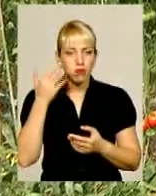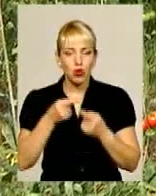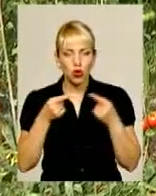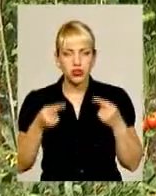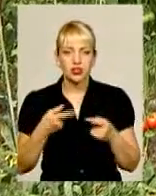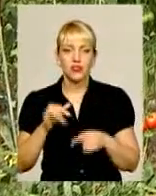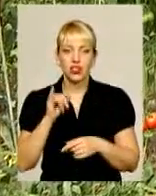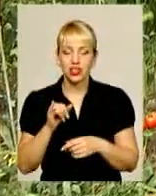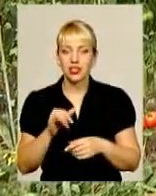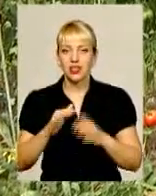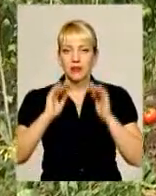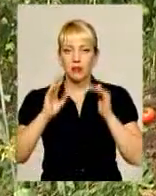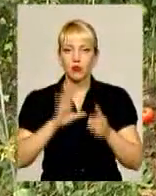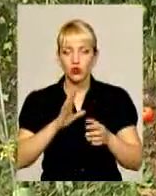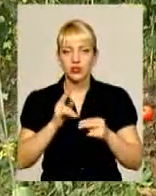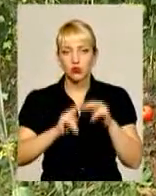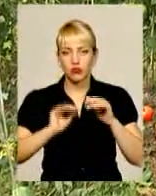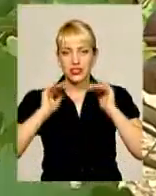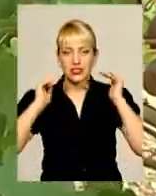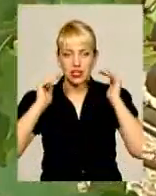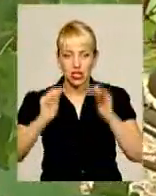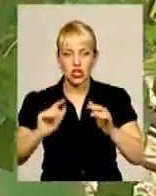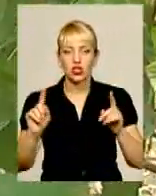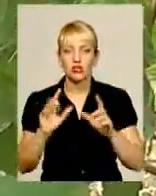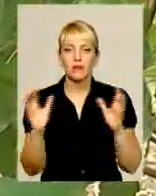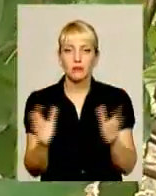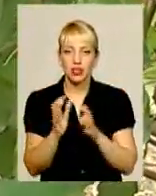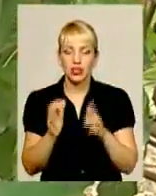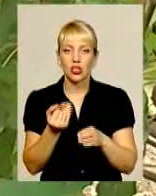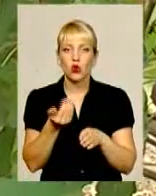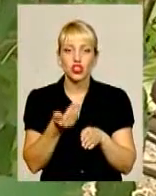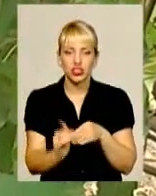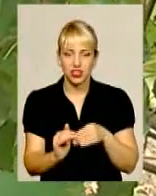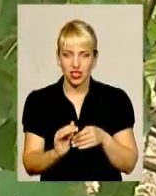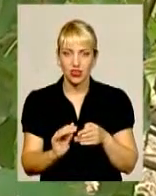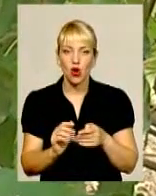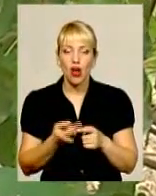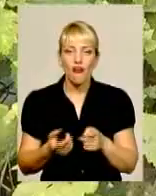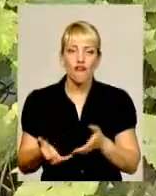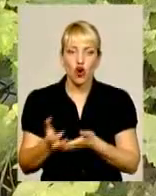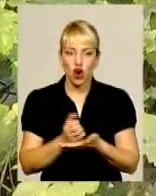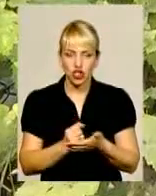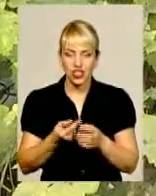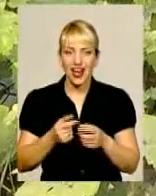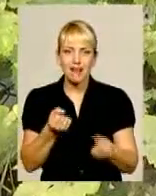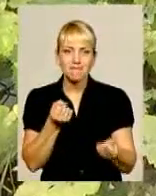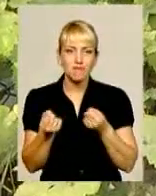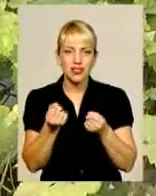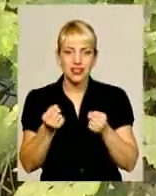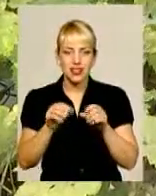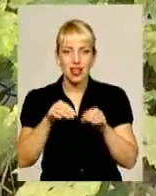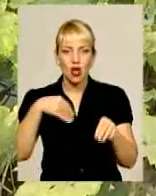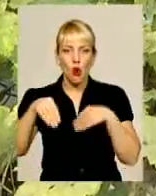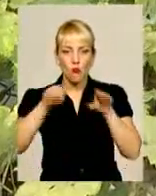теплицю, щоби таким чином вберегти від погодних катаклізмів хоча б частину врожаю. І не прогадав, міцний поліетилен стримав